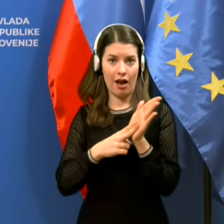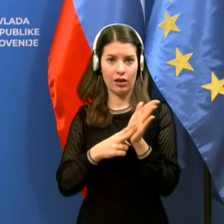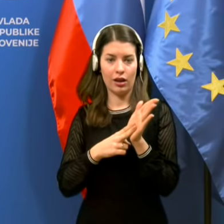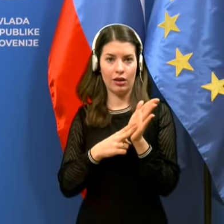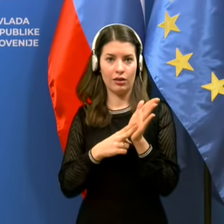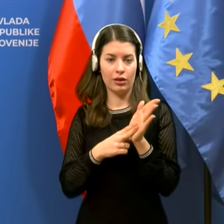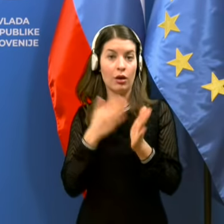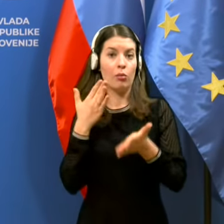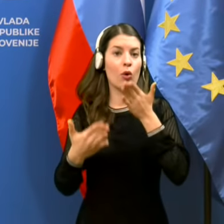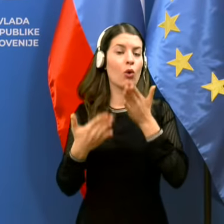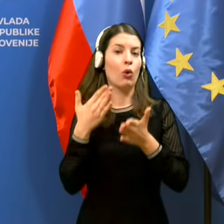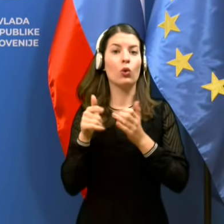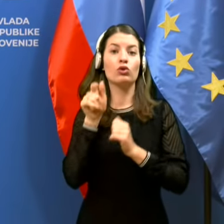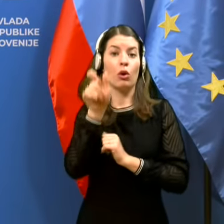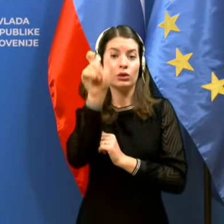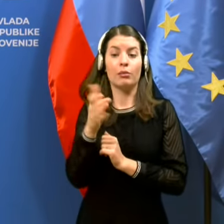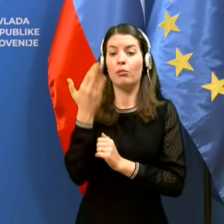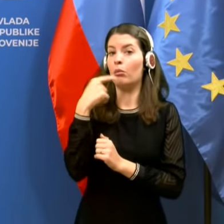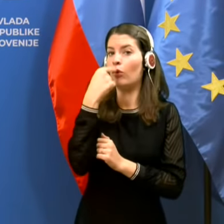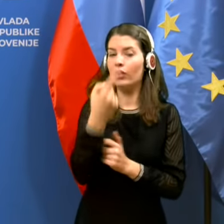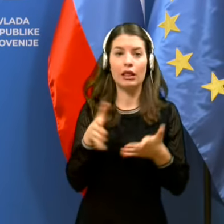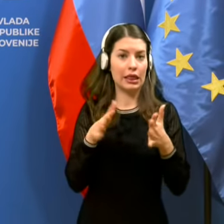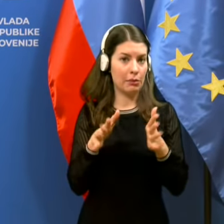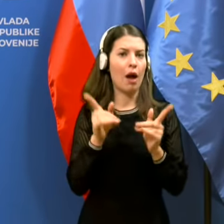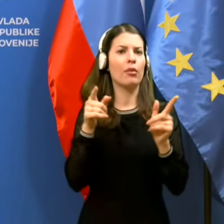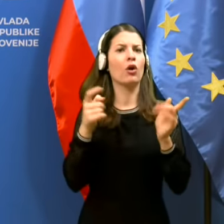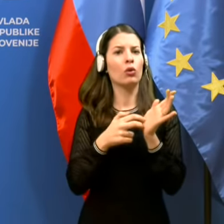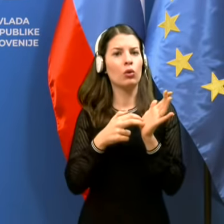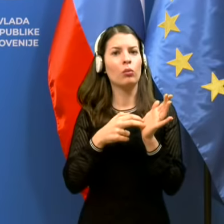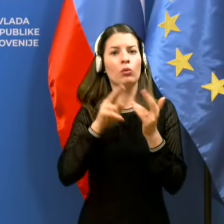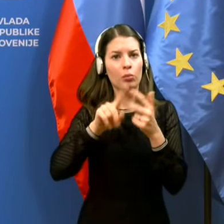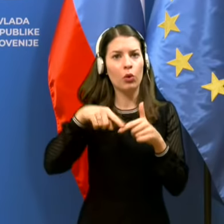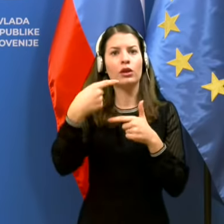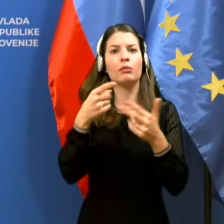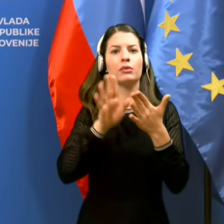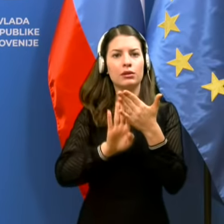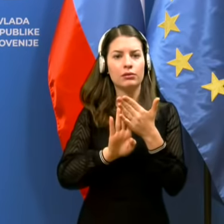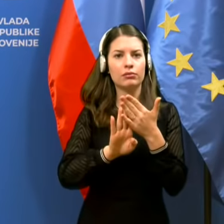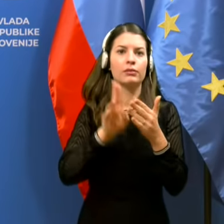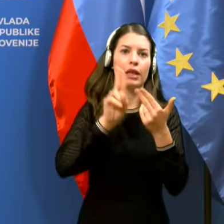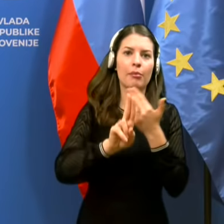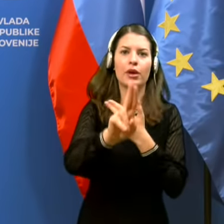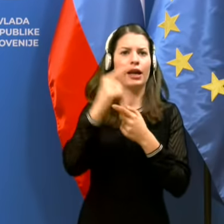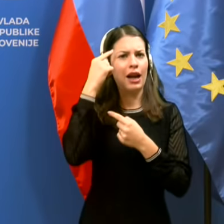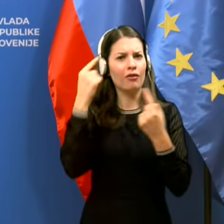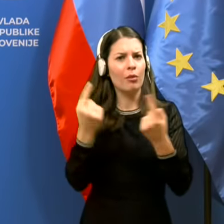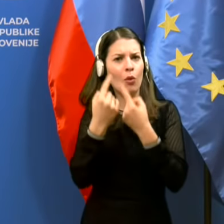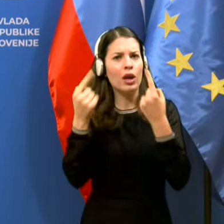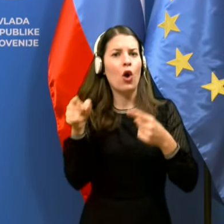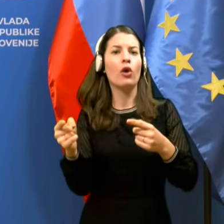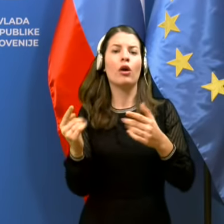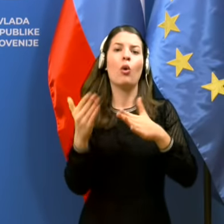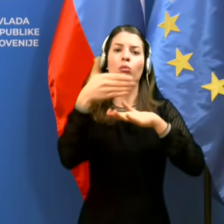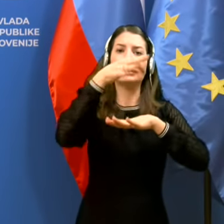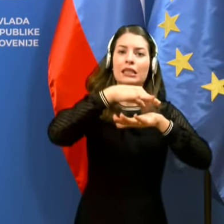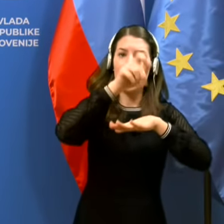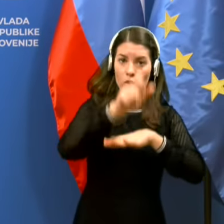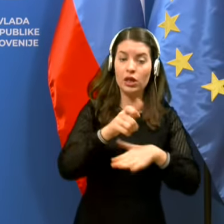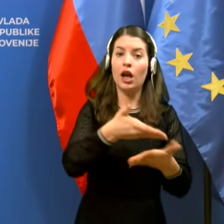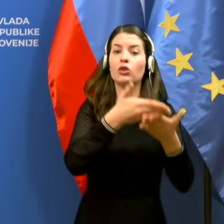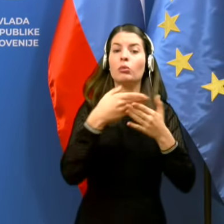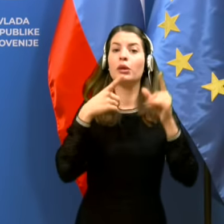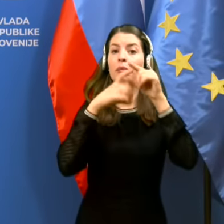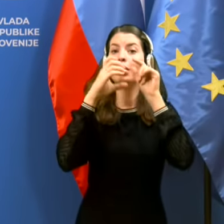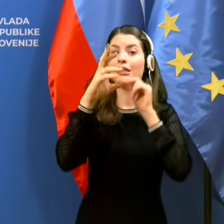mogoče pa je vseeno, rekla, da nima simptome, ampak glava je vseeno bolela, in gre svojemu zdravniku in dobi PCR negativen test.